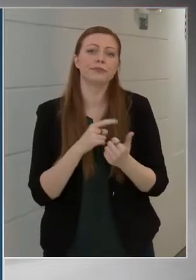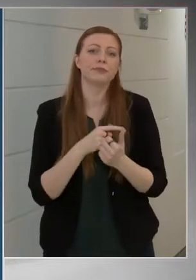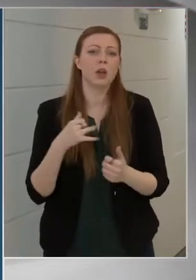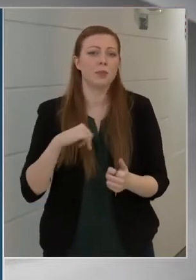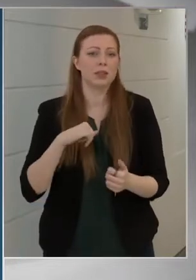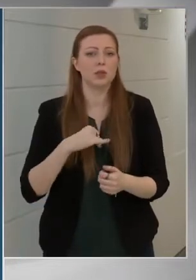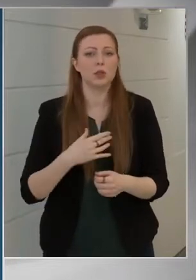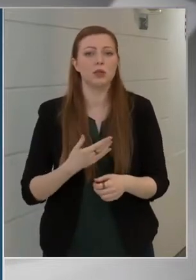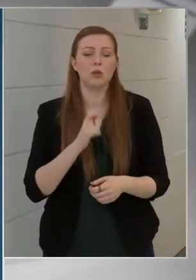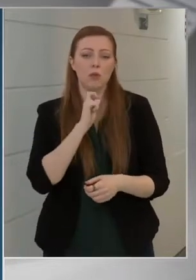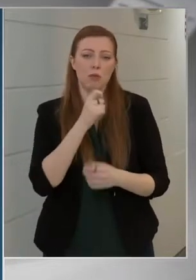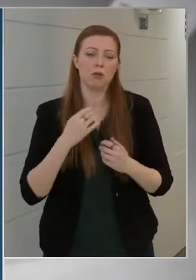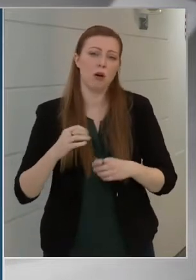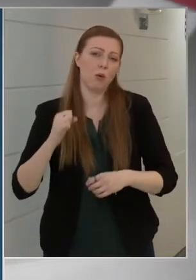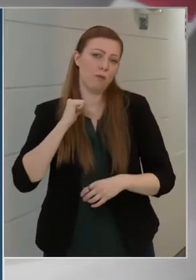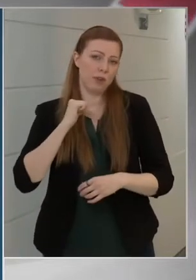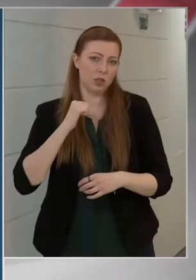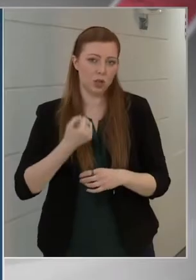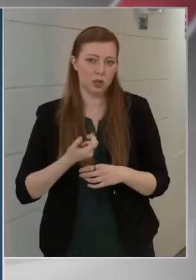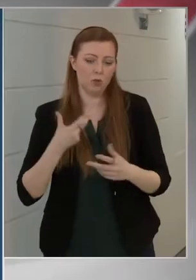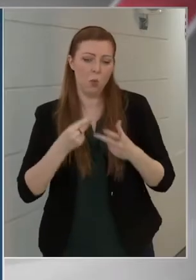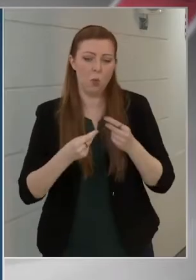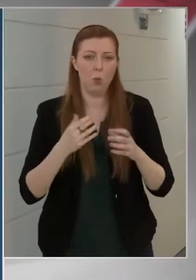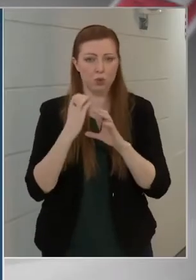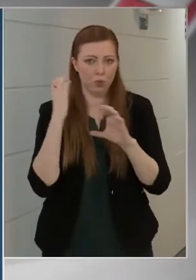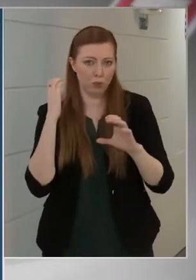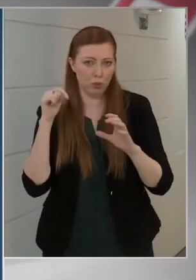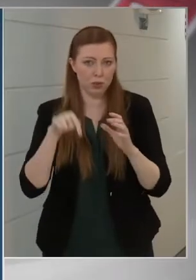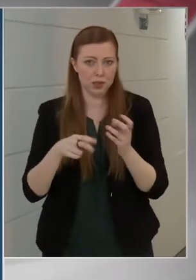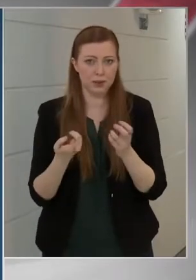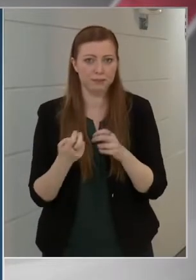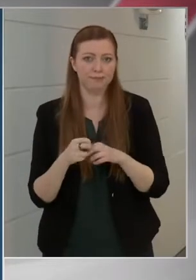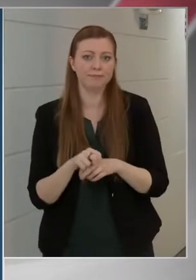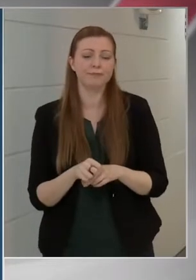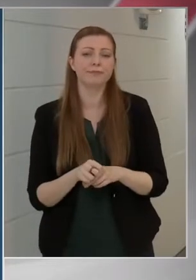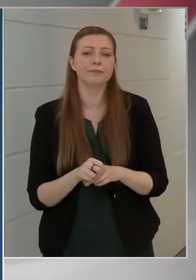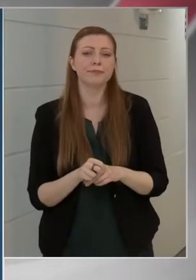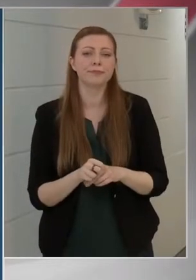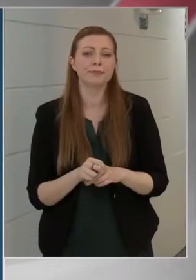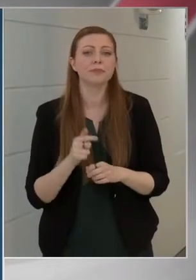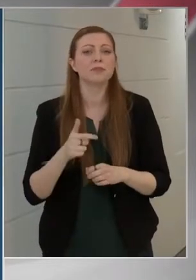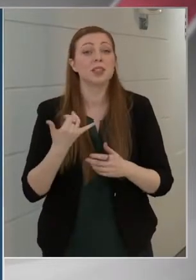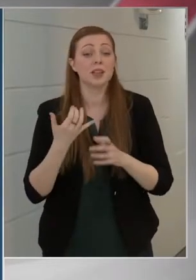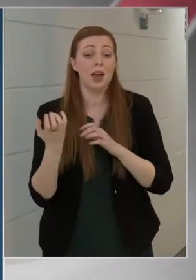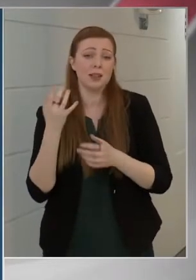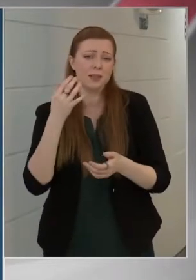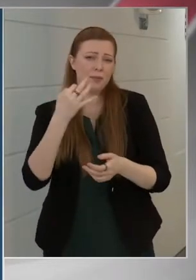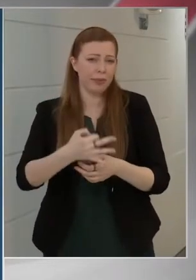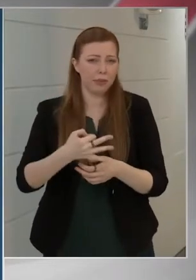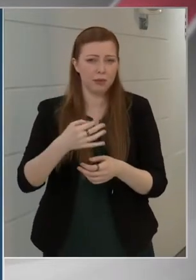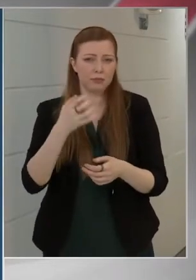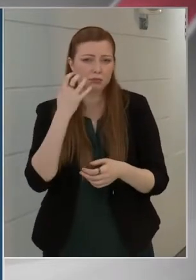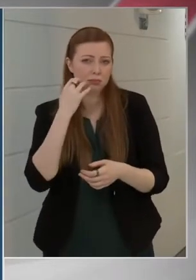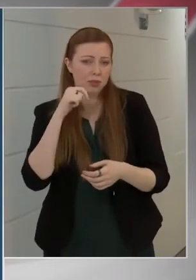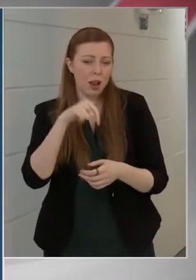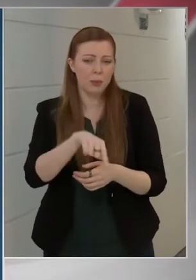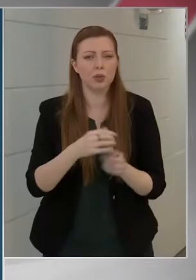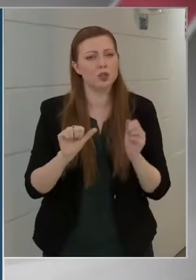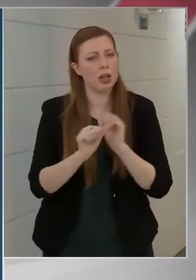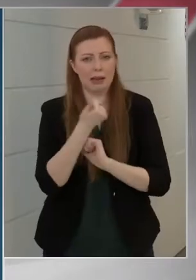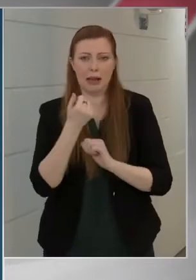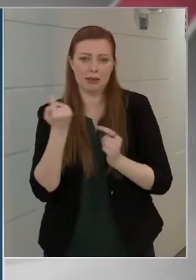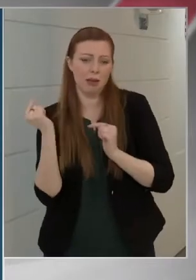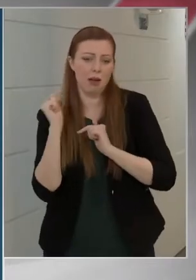a Magyar Honvédség oltóbuszai számára, így az oltóbuszoknak egy települést elég egyszer felkeresniük.